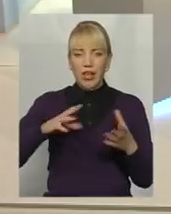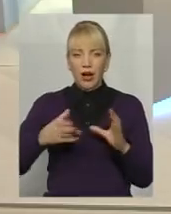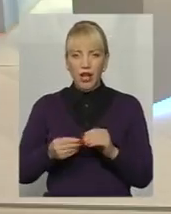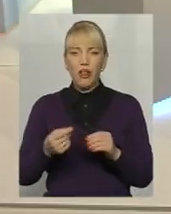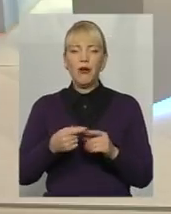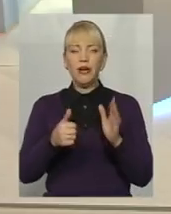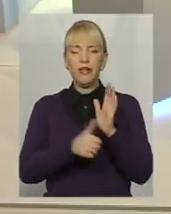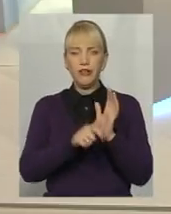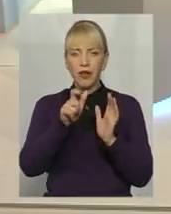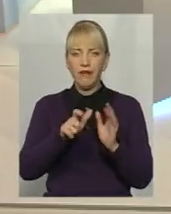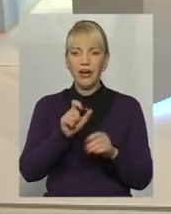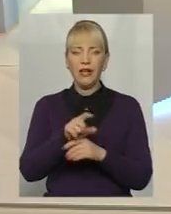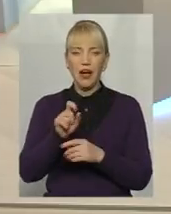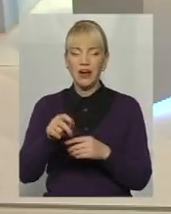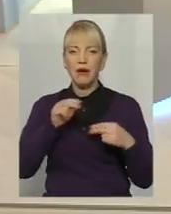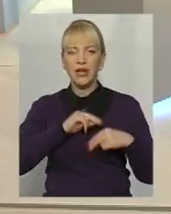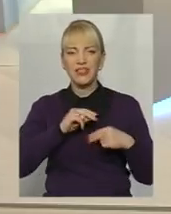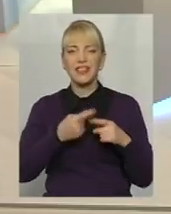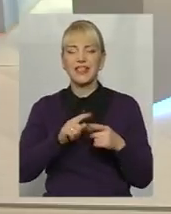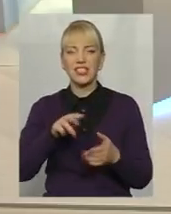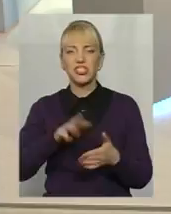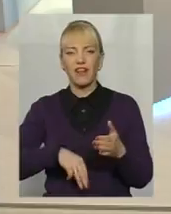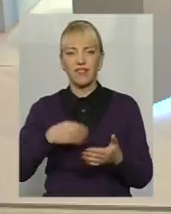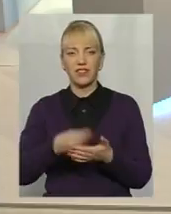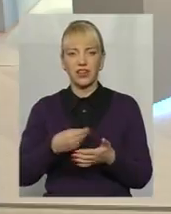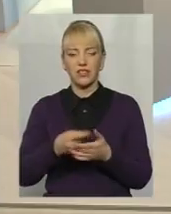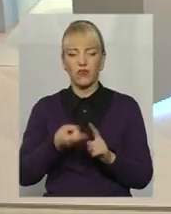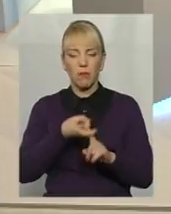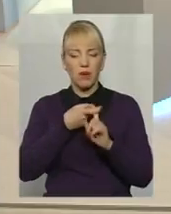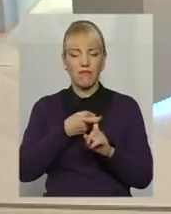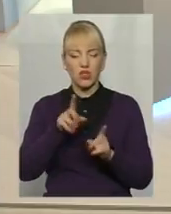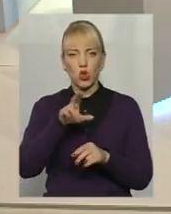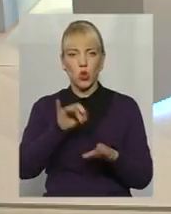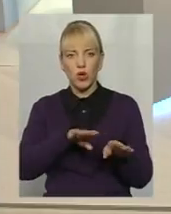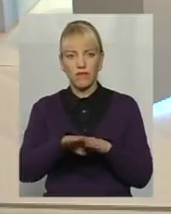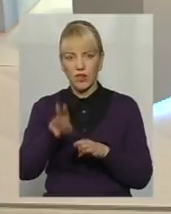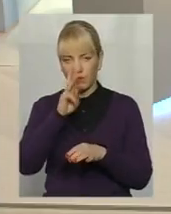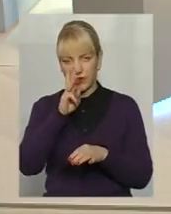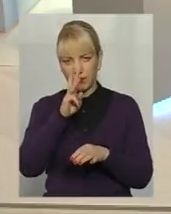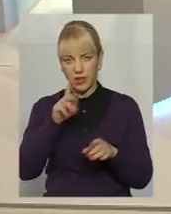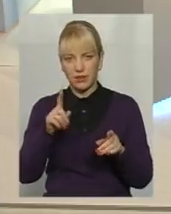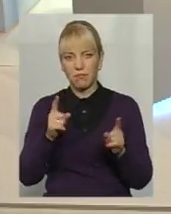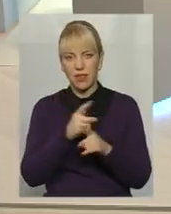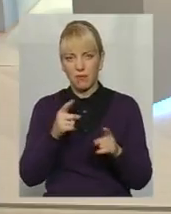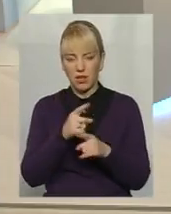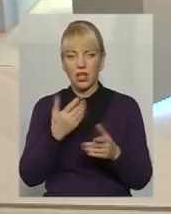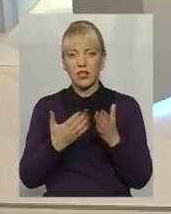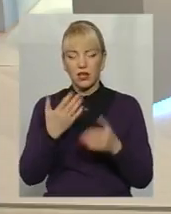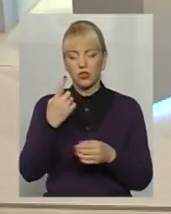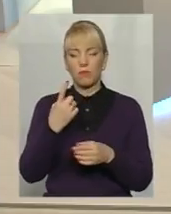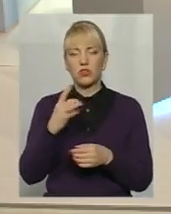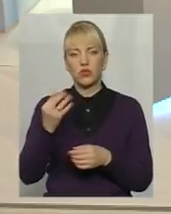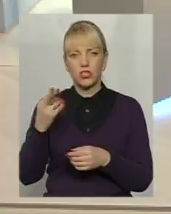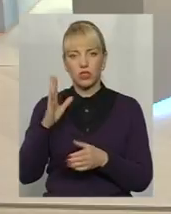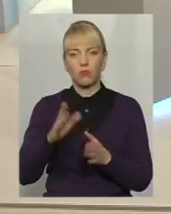наймених працівників. А якщо ми говоримо, ці штрафи фінансові, вони прив'язані до рівня мінімальної заробітної плати. Фактично, з 1 січня, якщо буде мінімальна